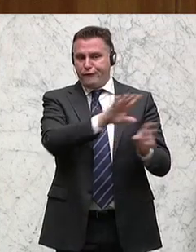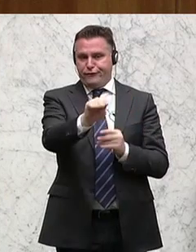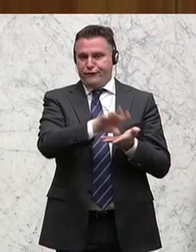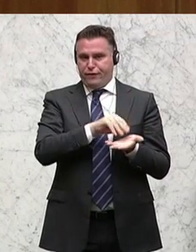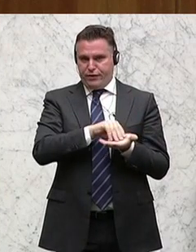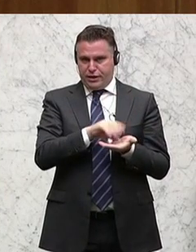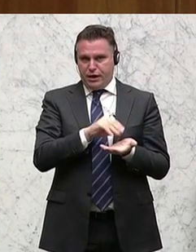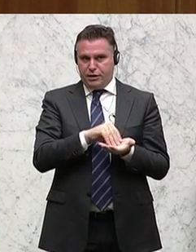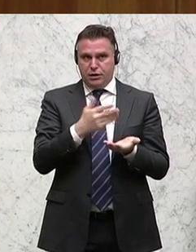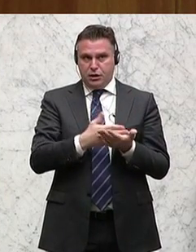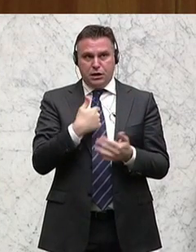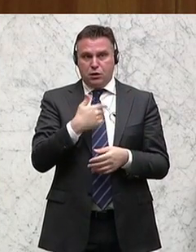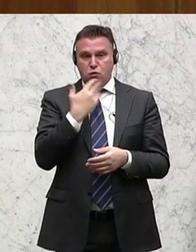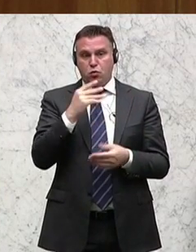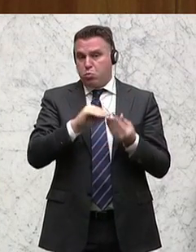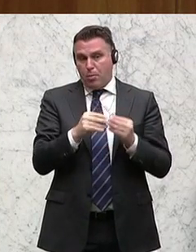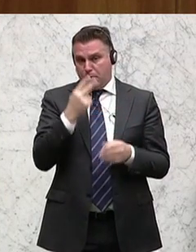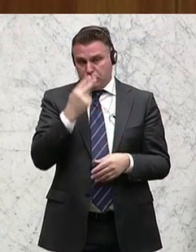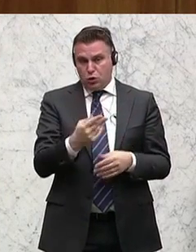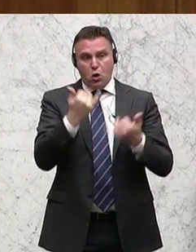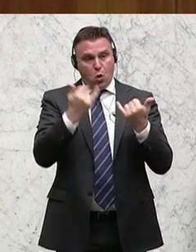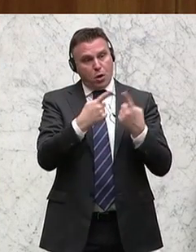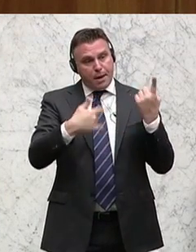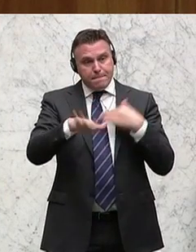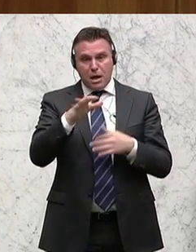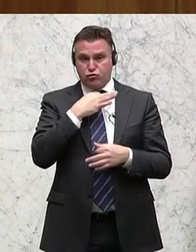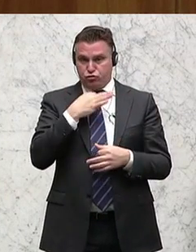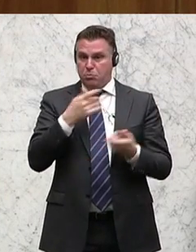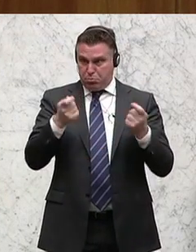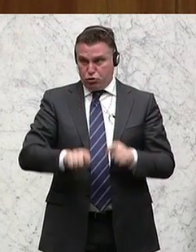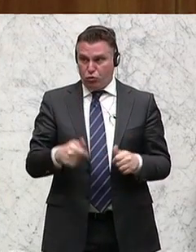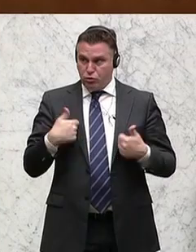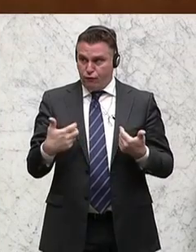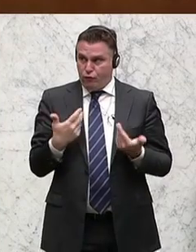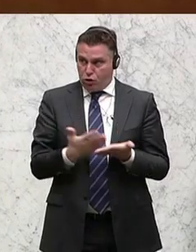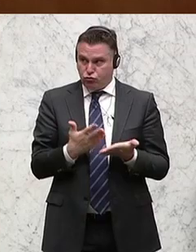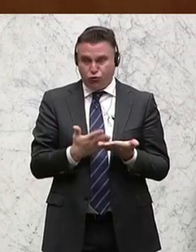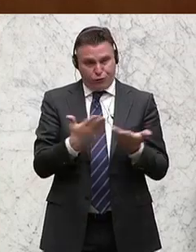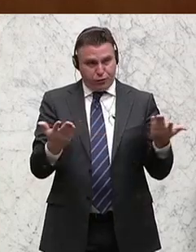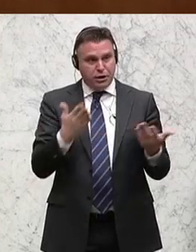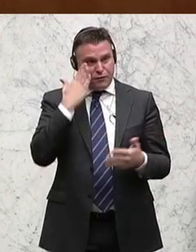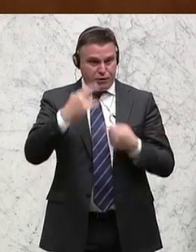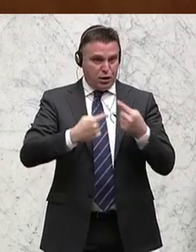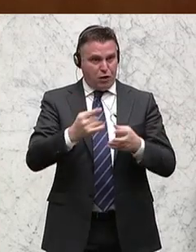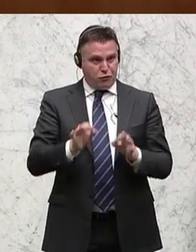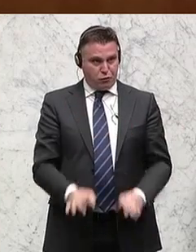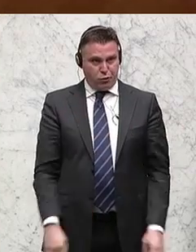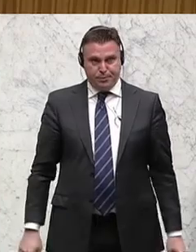Und das ist hier wirklich kein Problem. Ich freue mich darüber, wenn das heute mit großer Mehrheit beschlossen werden kann. Und ja, wird schon laufen.